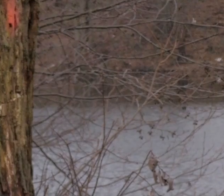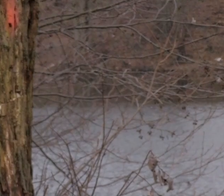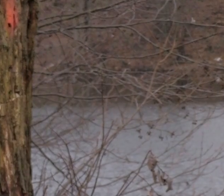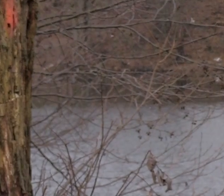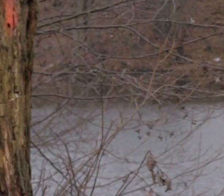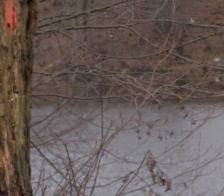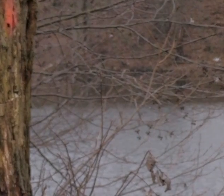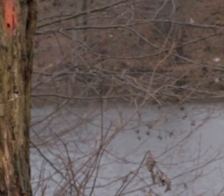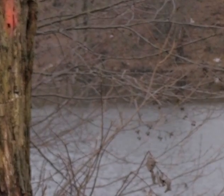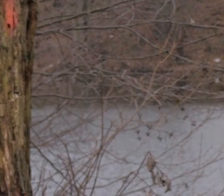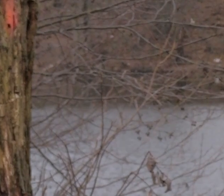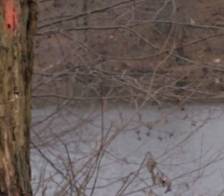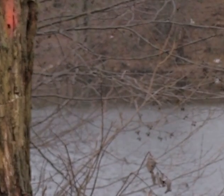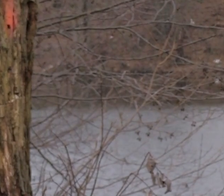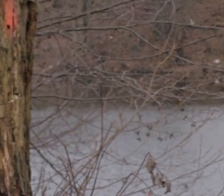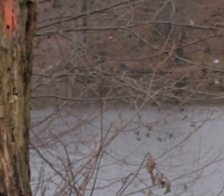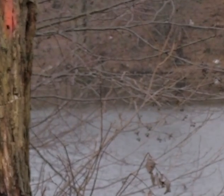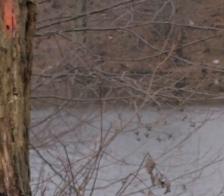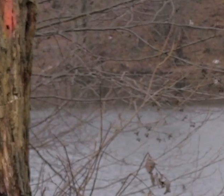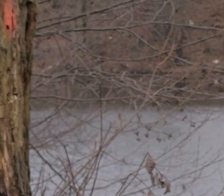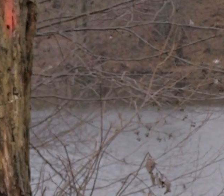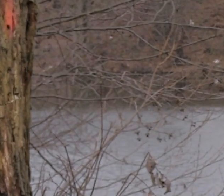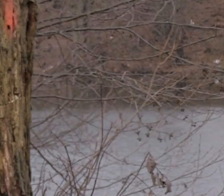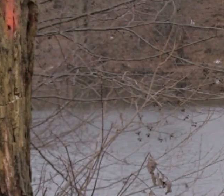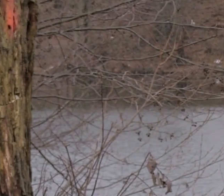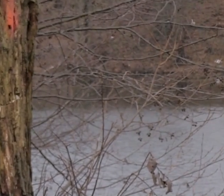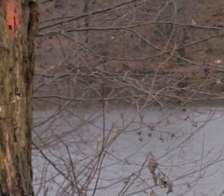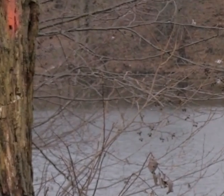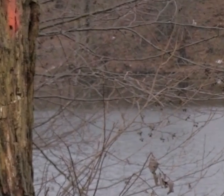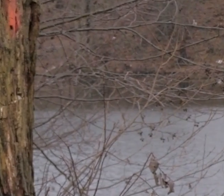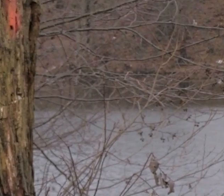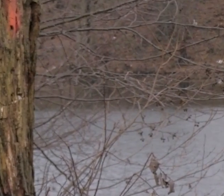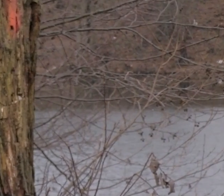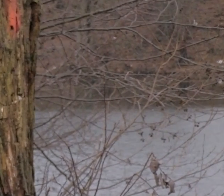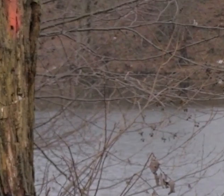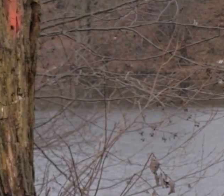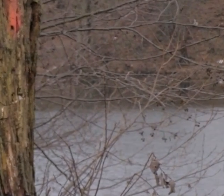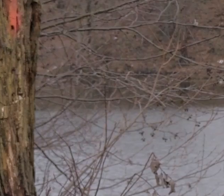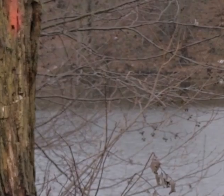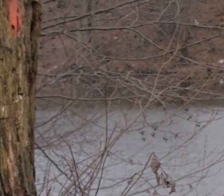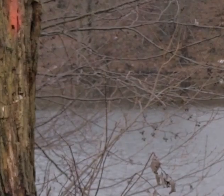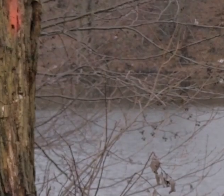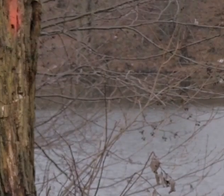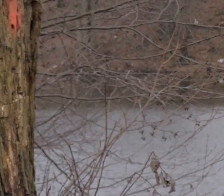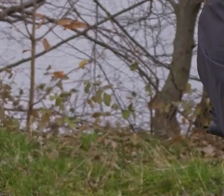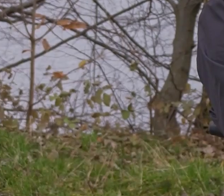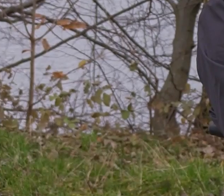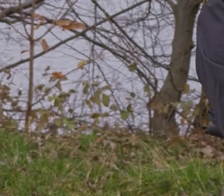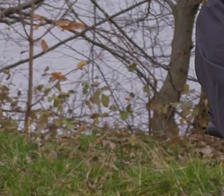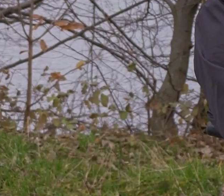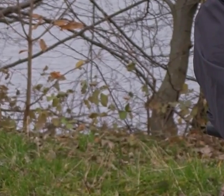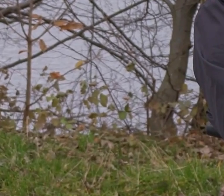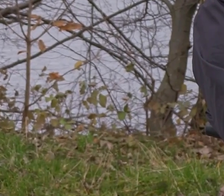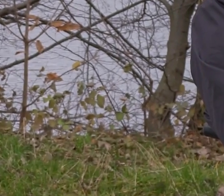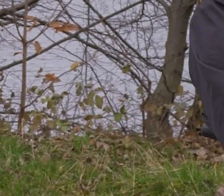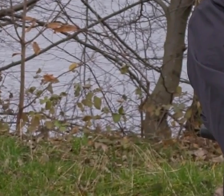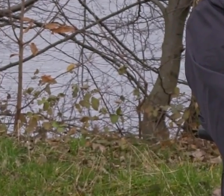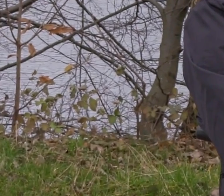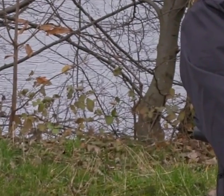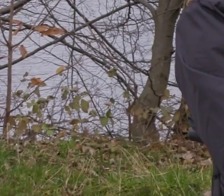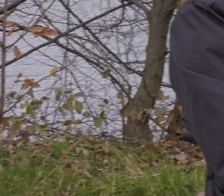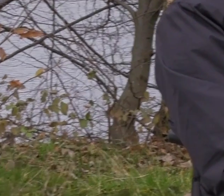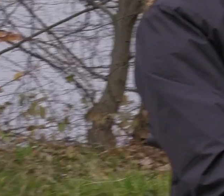w taką jedną całość i zorganizowaliśmy koncert. Wszystko było takie wtedy w zasadzie szybkie. Było to też takie